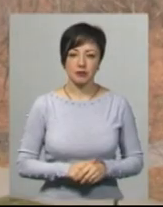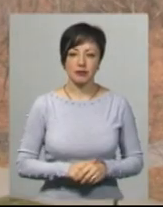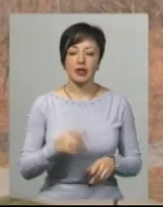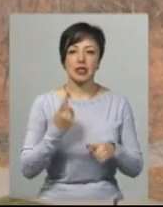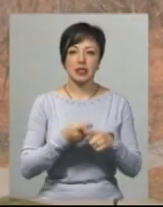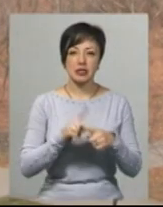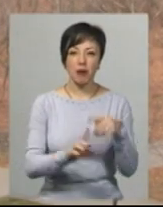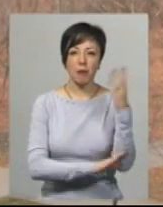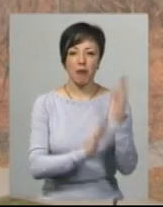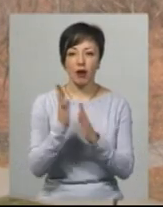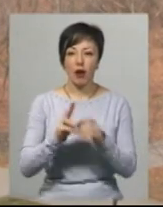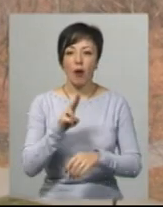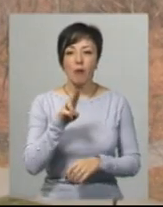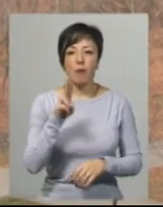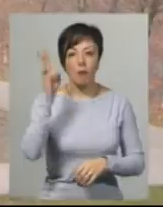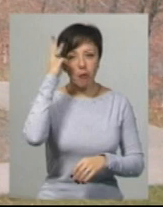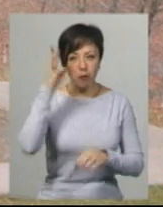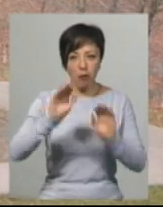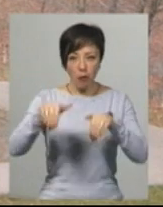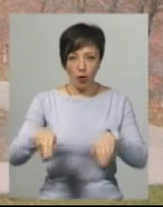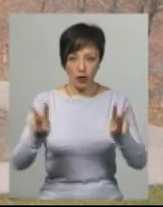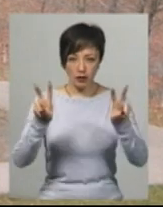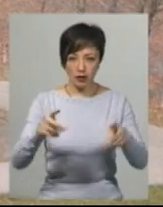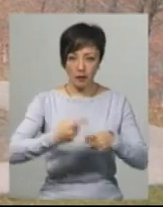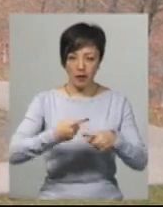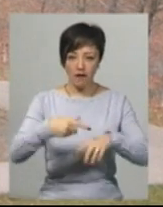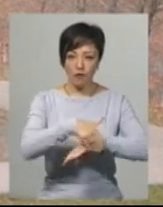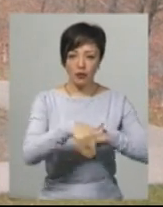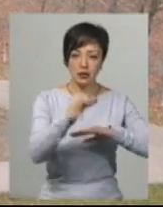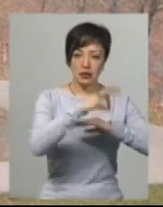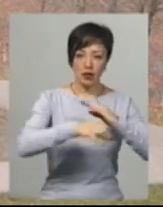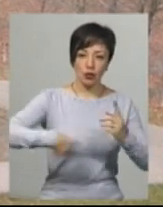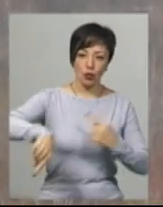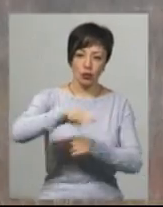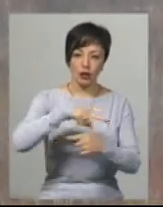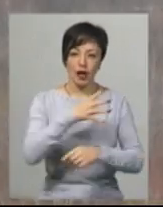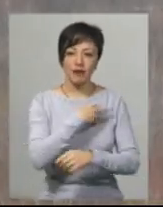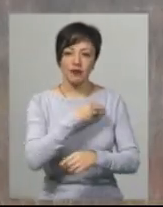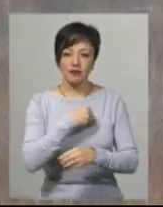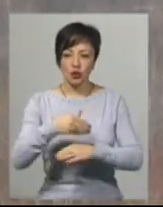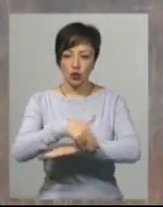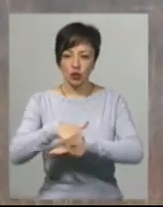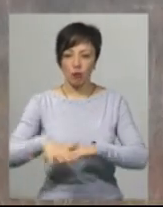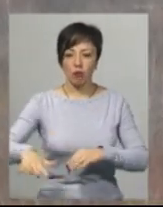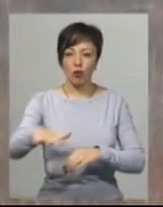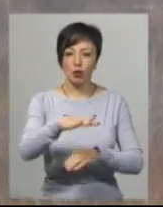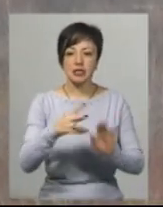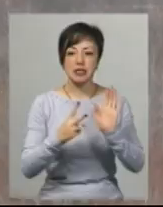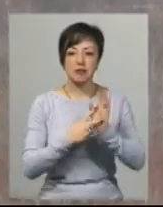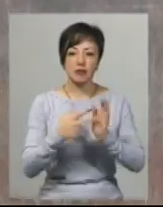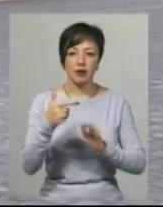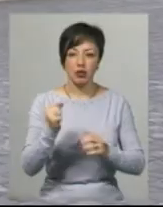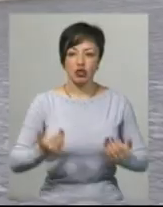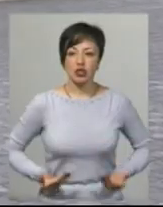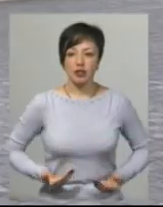Це парк «Подільський», що в обласному центрі. Розташований він на перехресті вулиць Західноукружна та Львівське шосе. Площа парку – майже 7 гектарів.